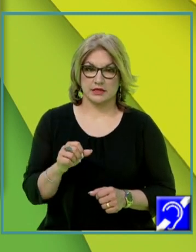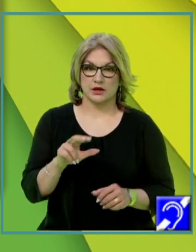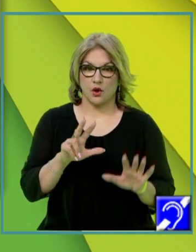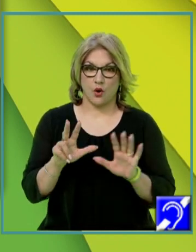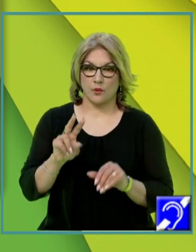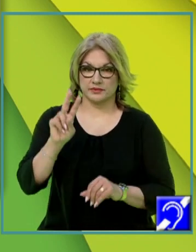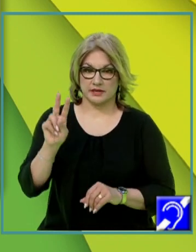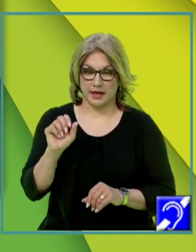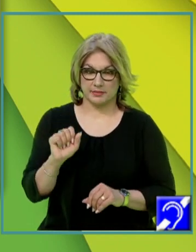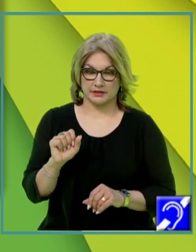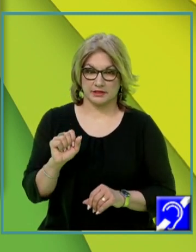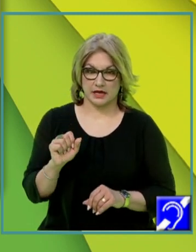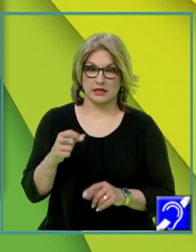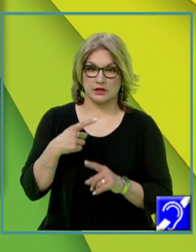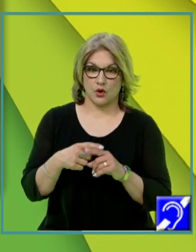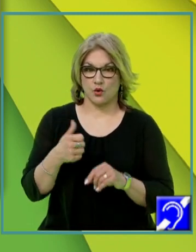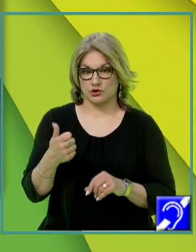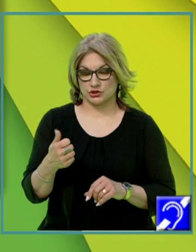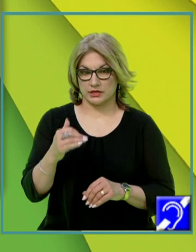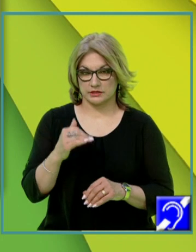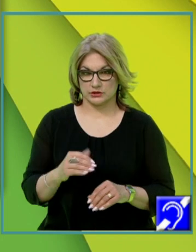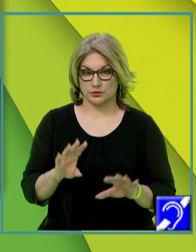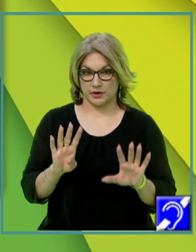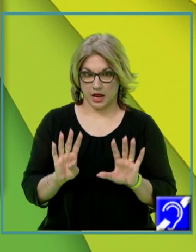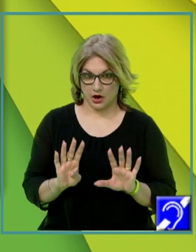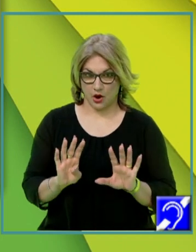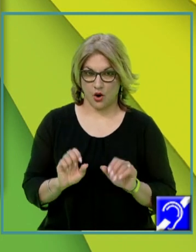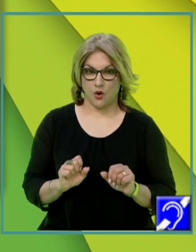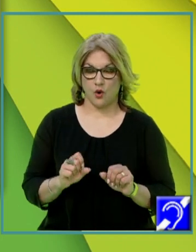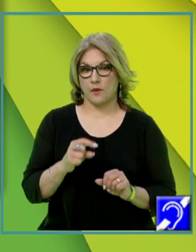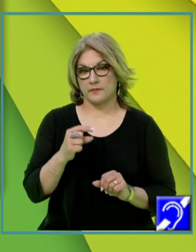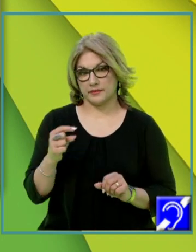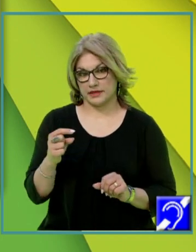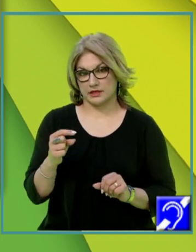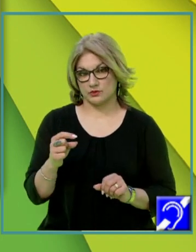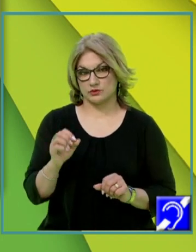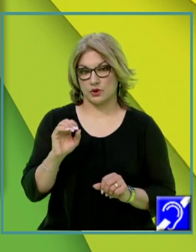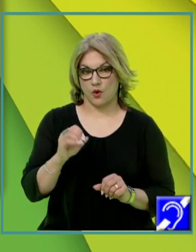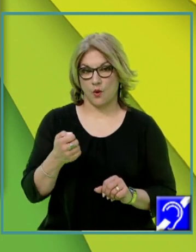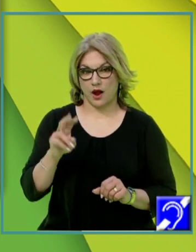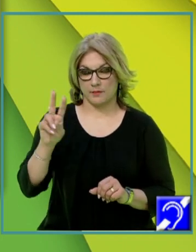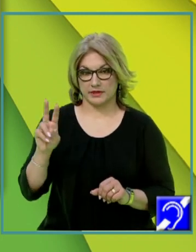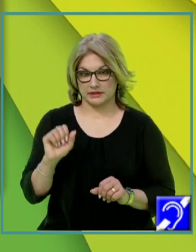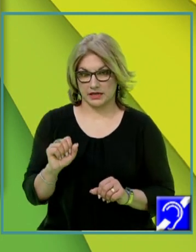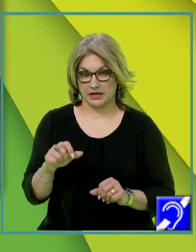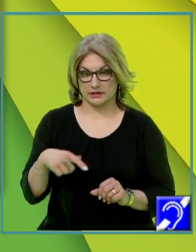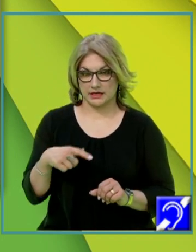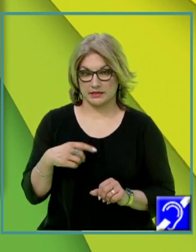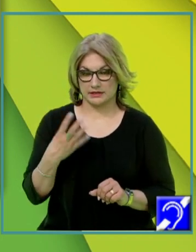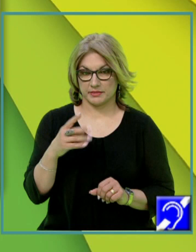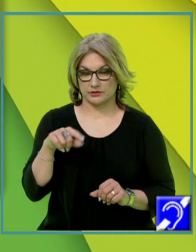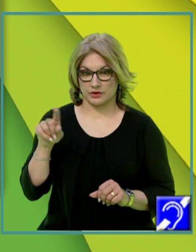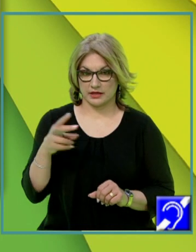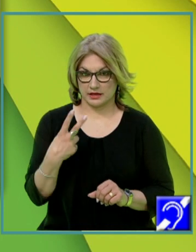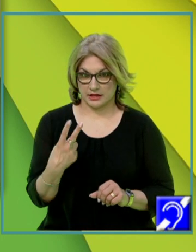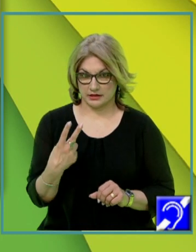la pătrat ori 6 supra 9, minus OA pătrat, OA este 4 radical din